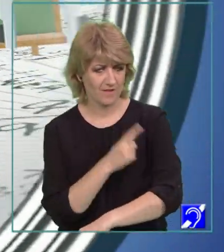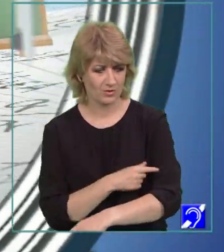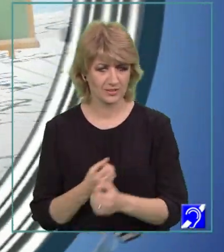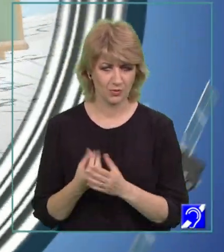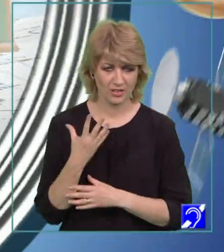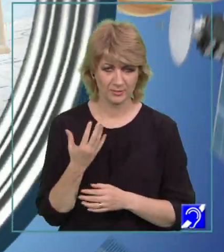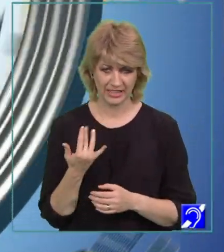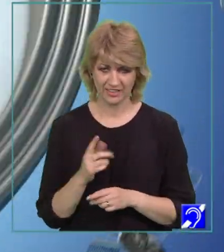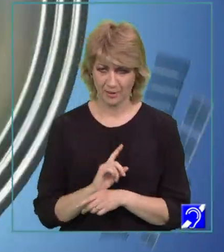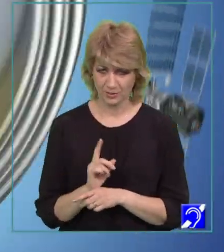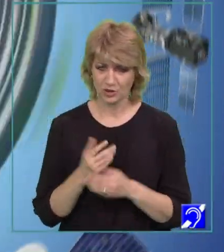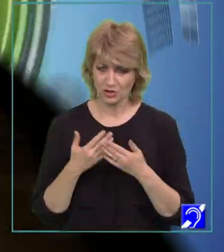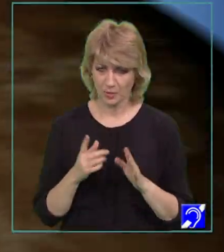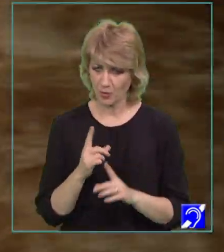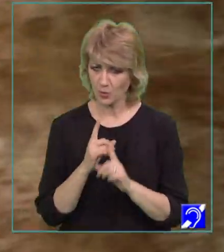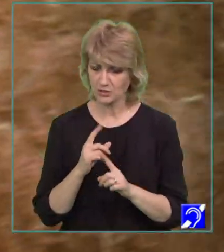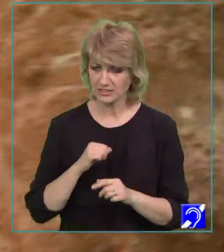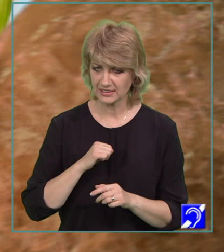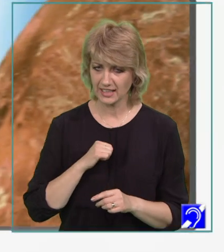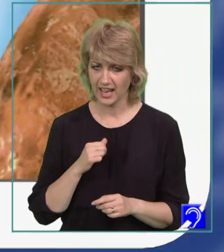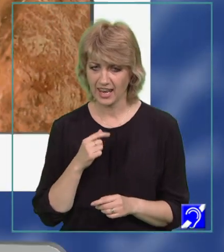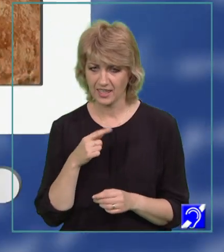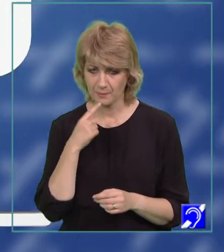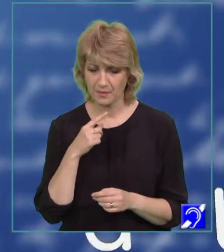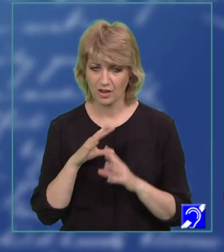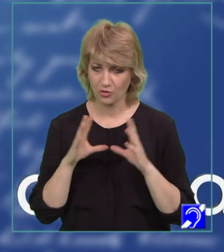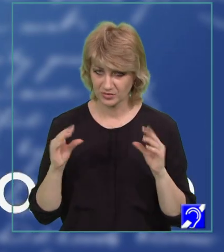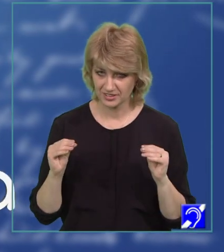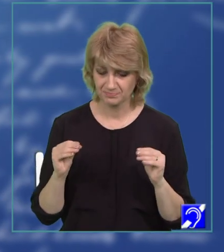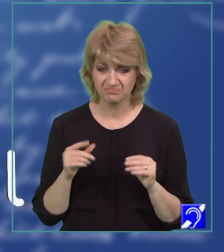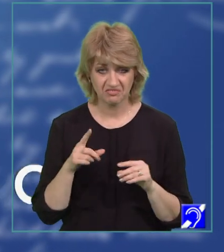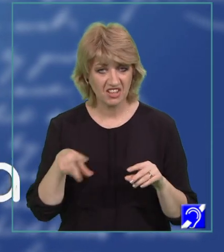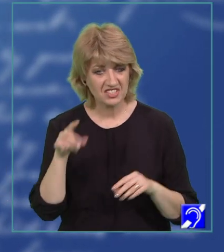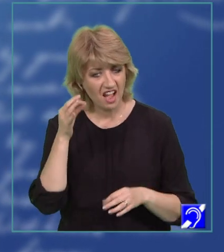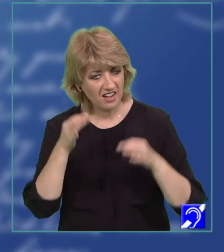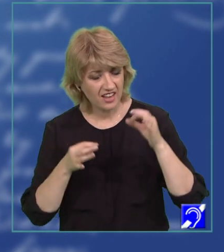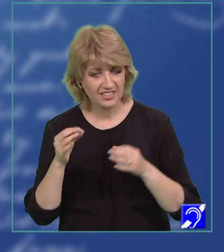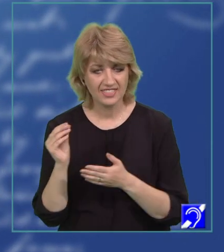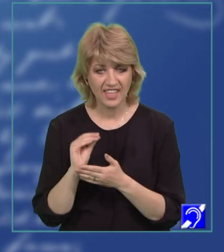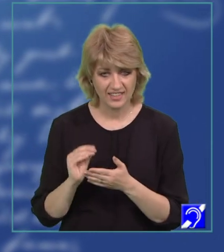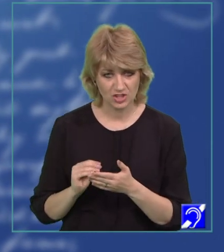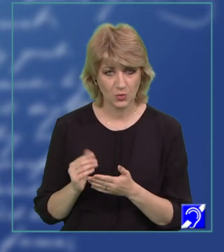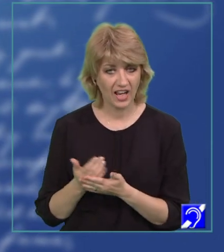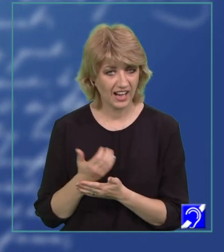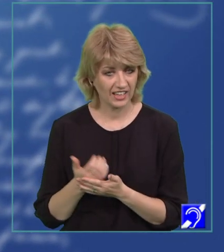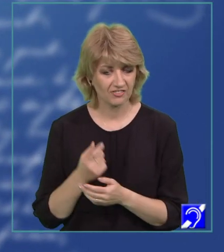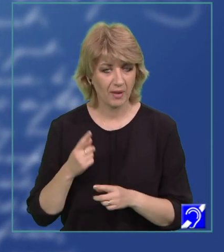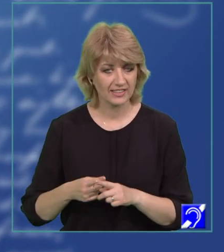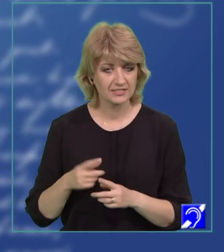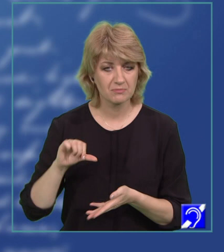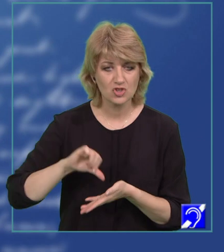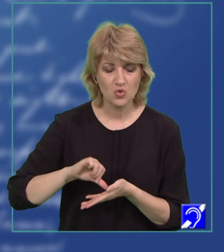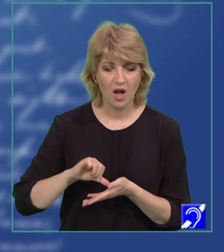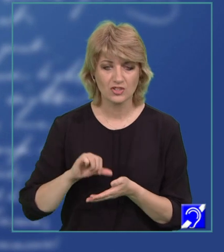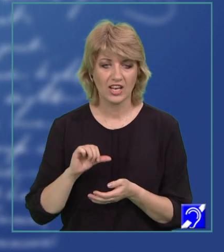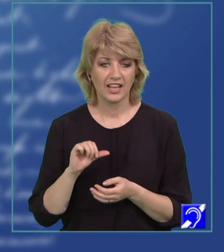că în câteva minute începem un curs interesant de limba și literatura română, în care veți analiza textul narrativ, mai exact mijloace de